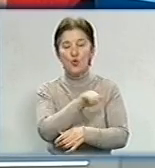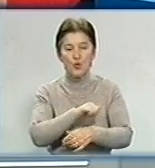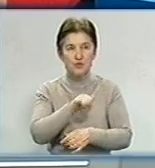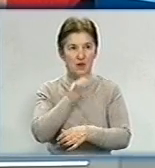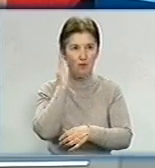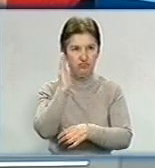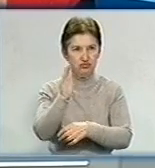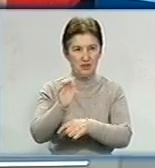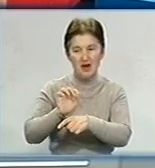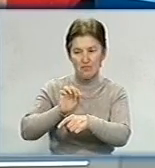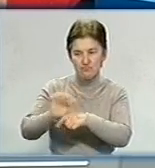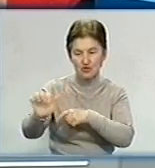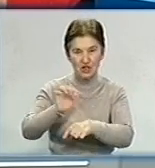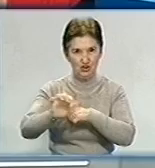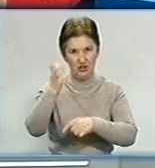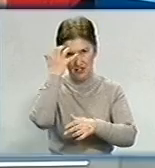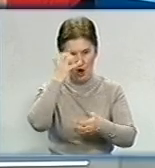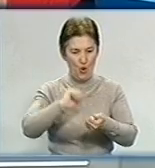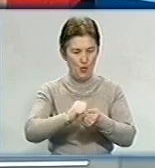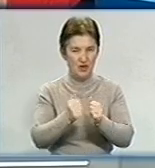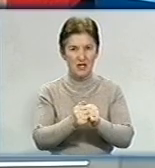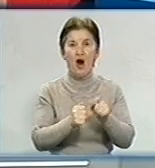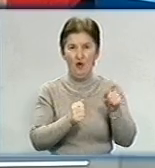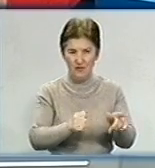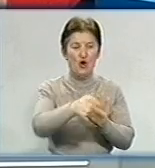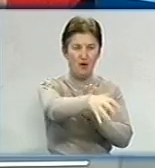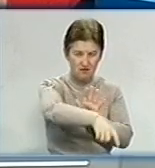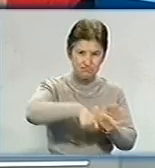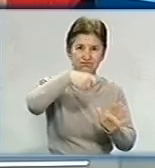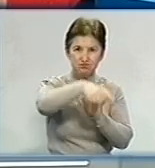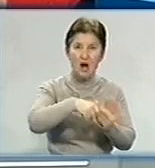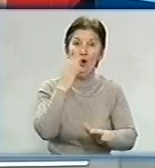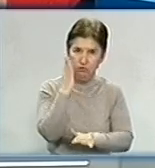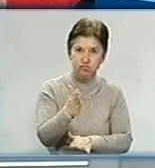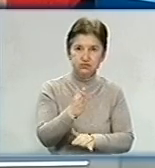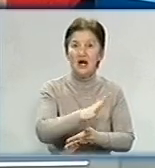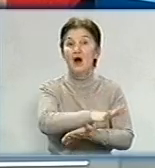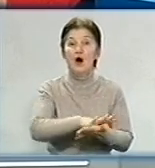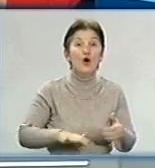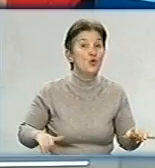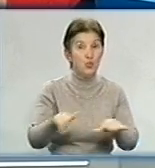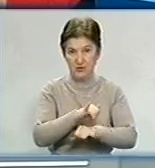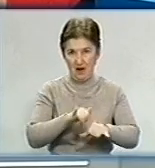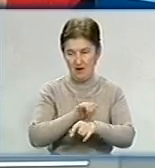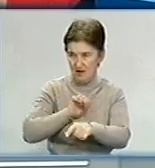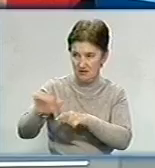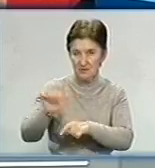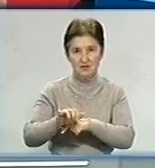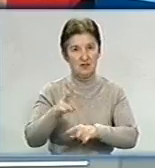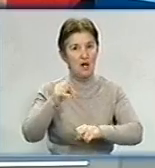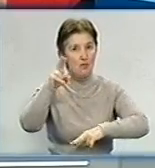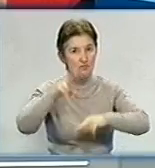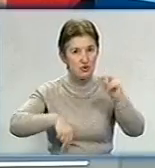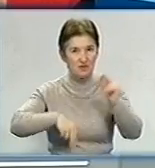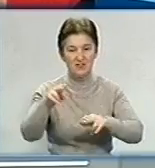збувати добуте вугілля. Те, що воно буде, я не сумнівуюсь. Це, скоріш за все, ми зупиняємось на будівництві електростанції, на